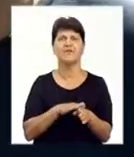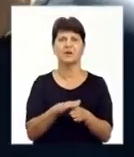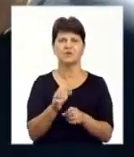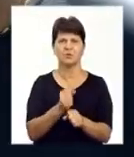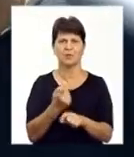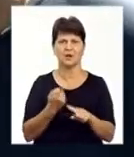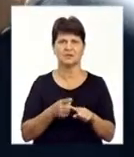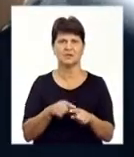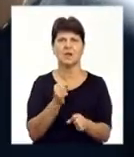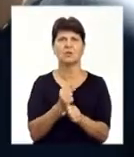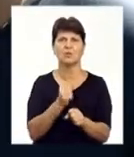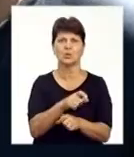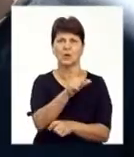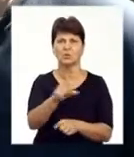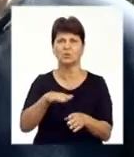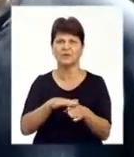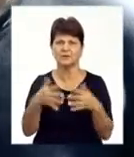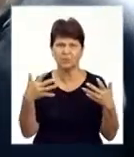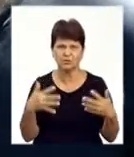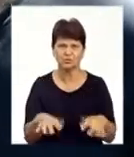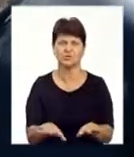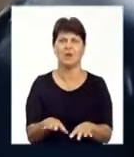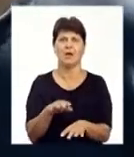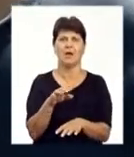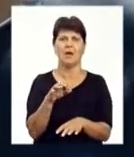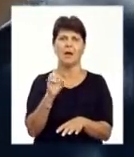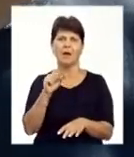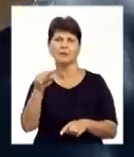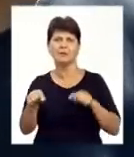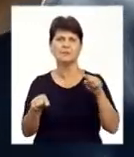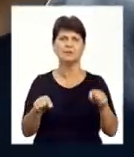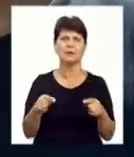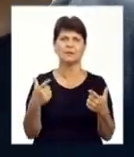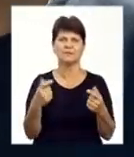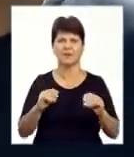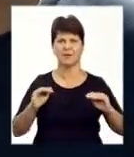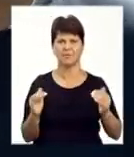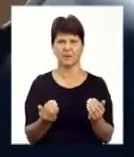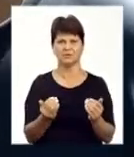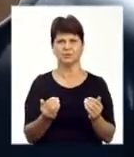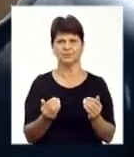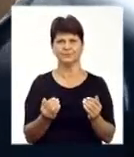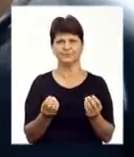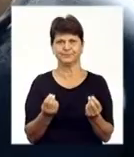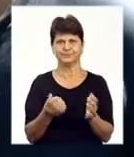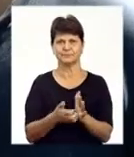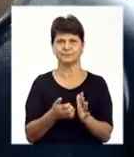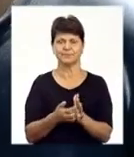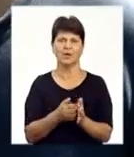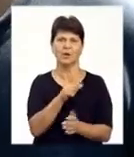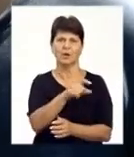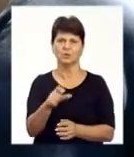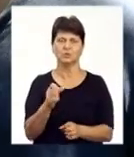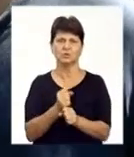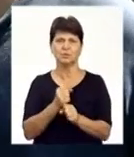Це більше роботи, які люди виконали, або які людям, де, скажімо, менш заможні, де люди не змогли щось зробити,